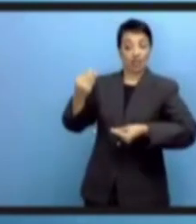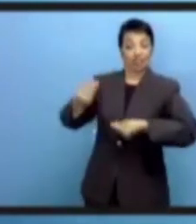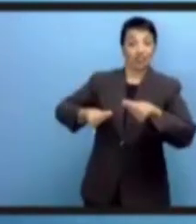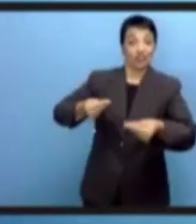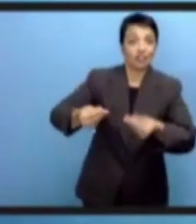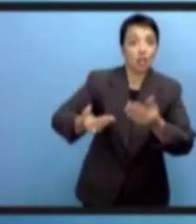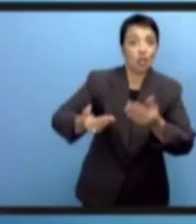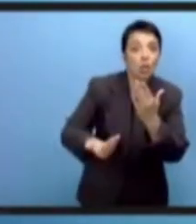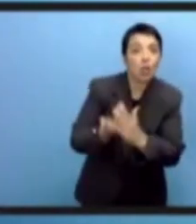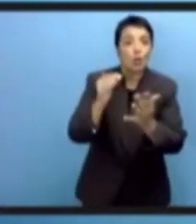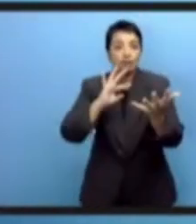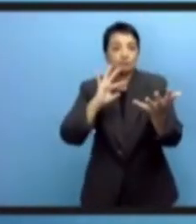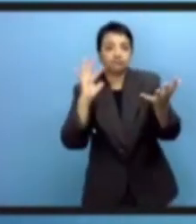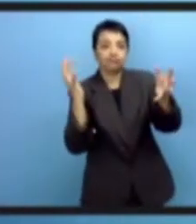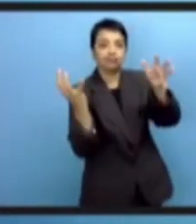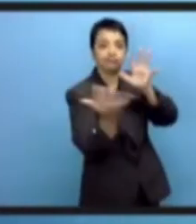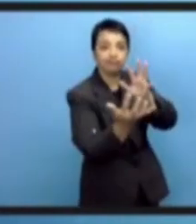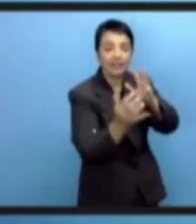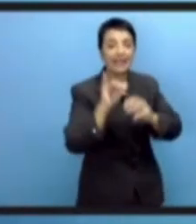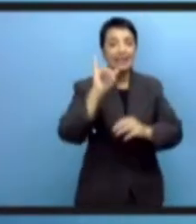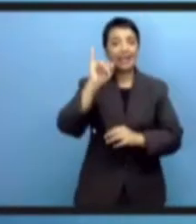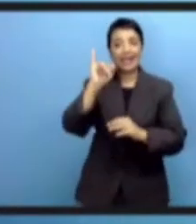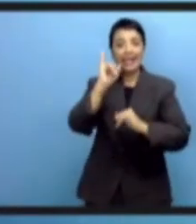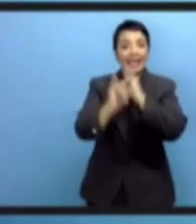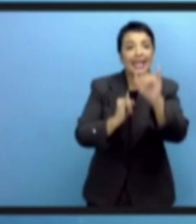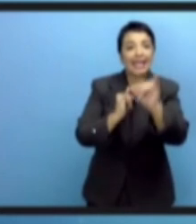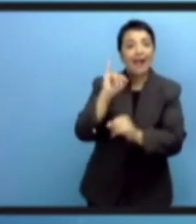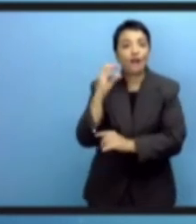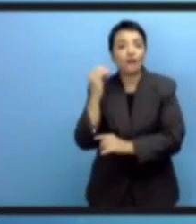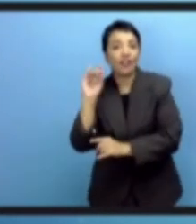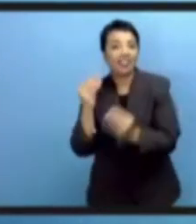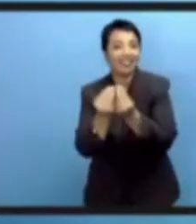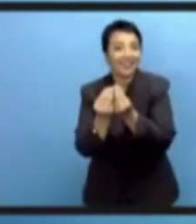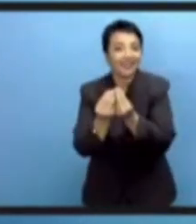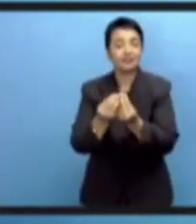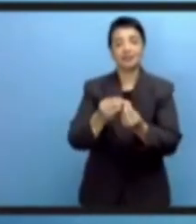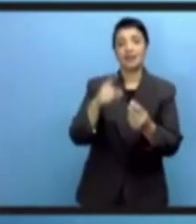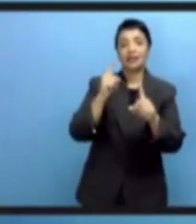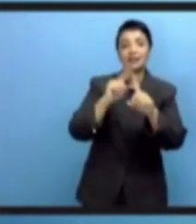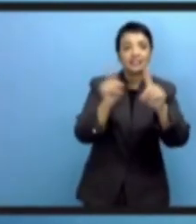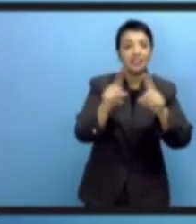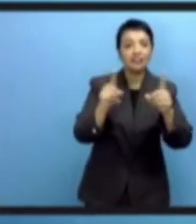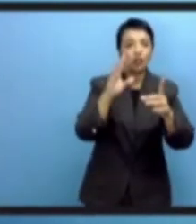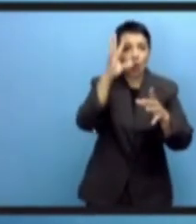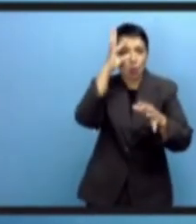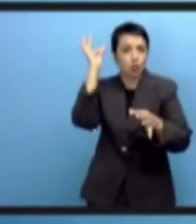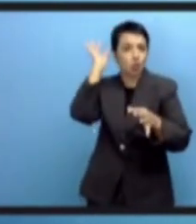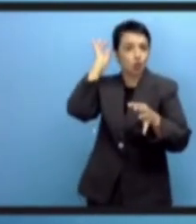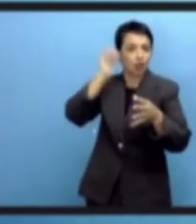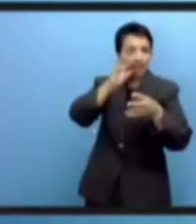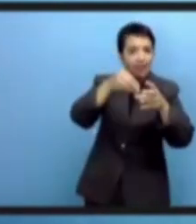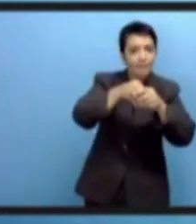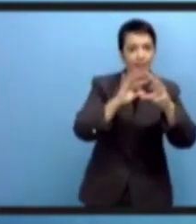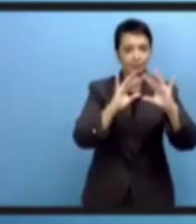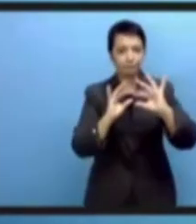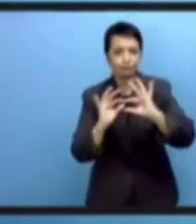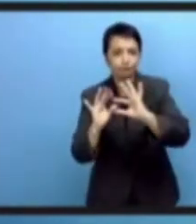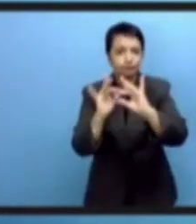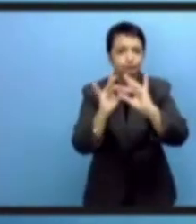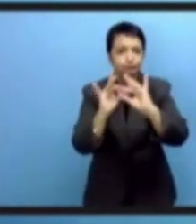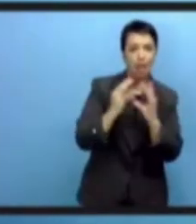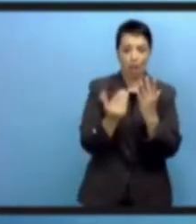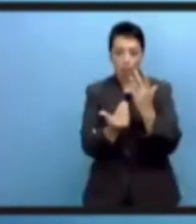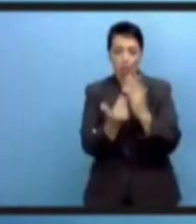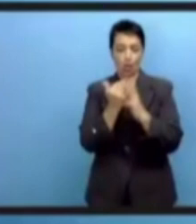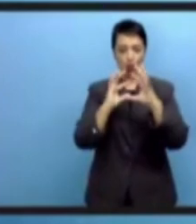решать вопросы неправильного употребления, злоупотребления, риски, которые связаны с этими технологиями, по